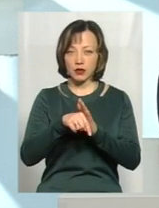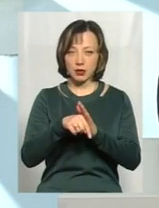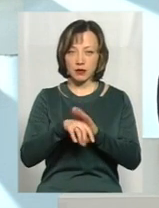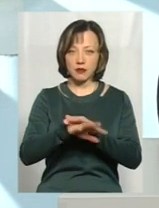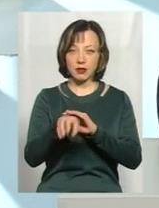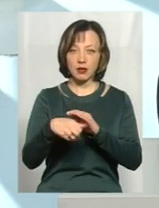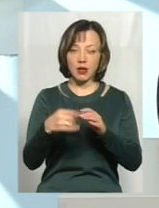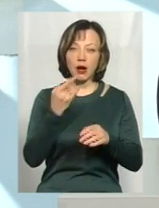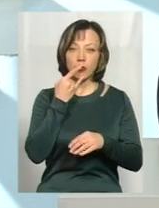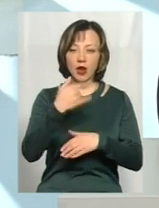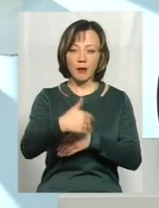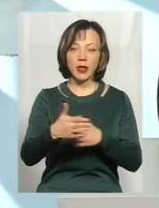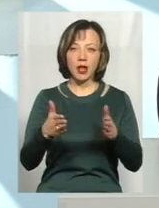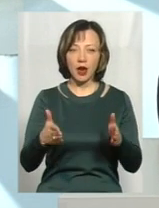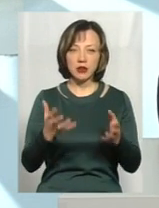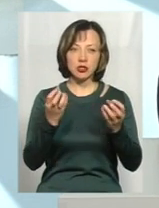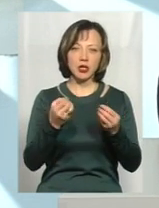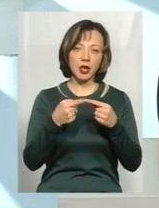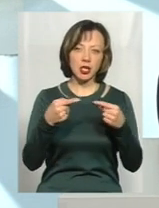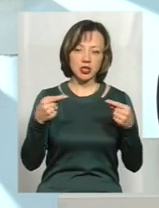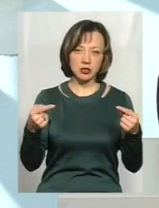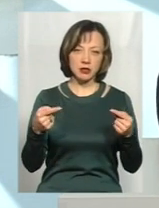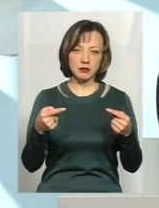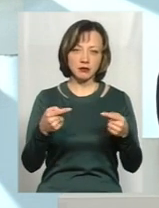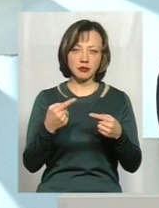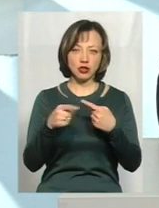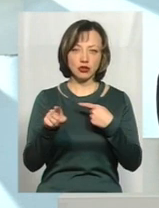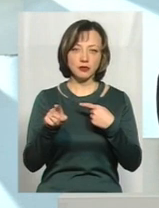викрали з нього акумуляторну батарею, там ще деякі інші предмети.